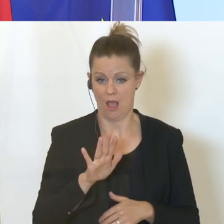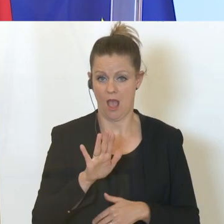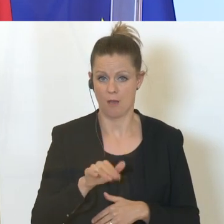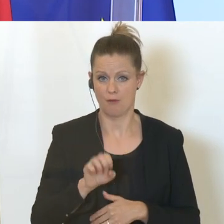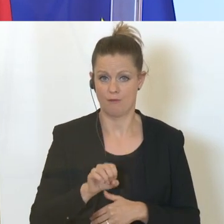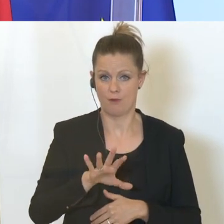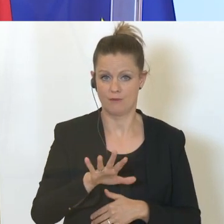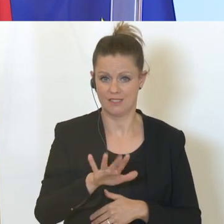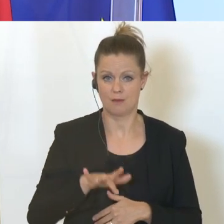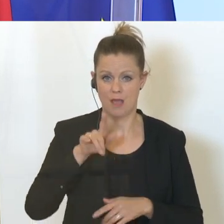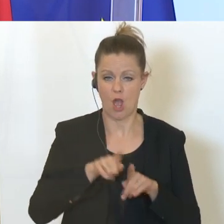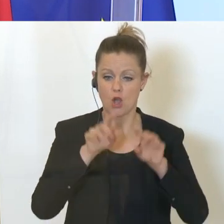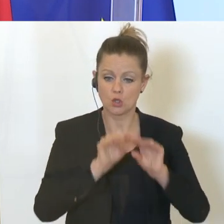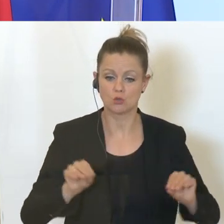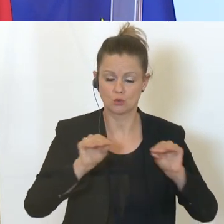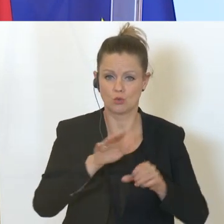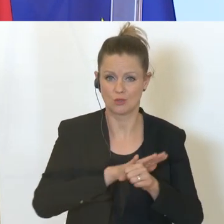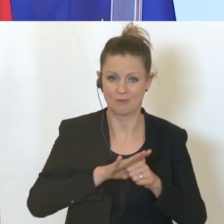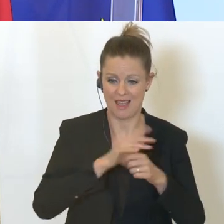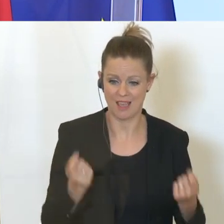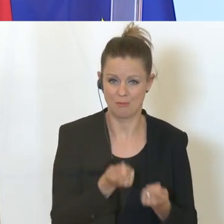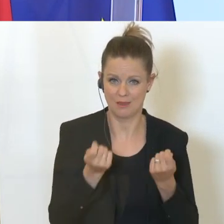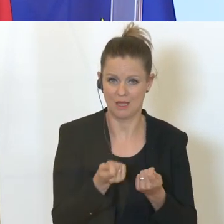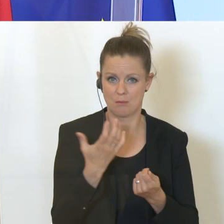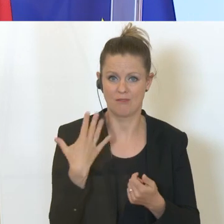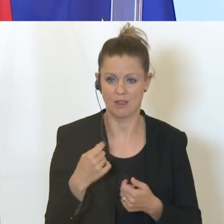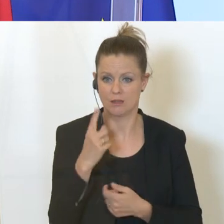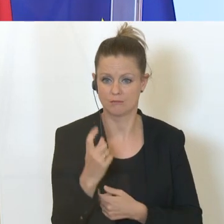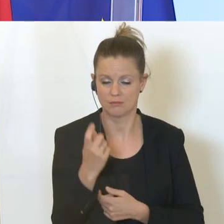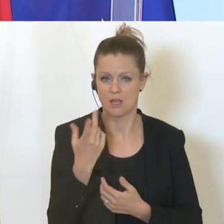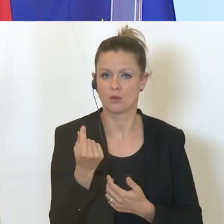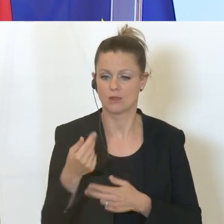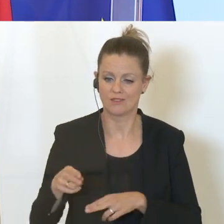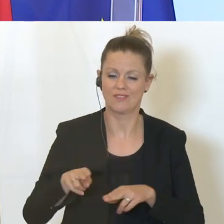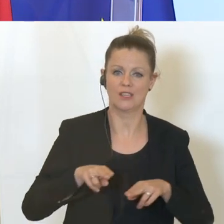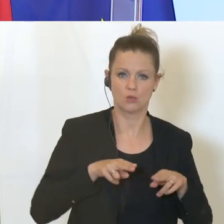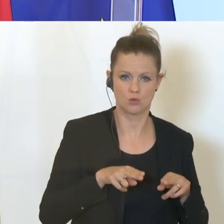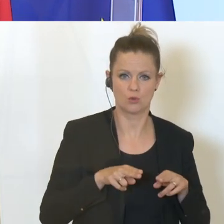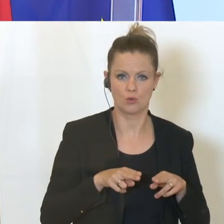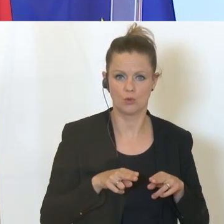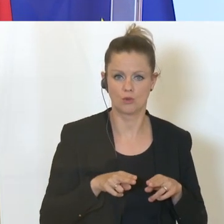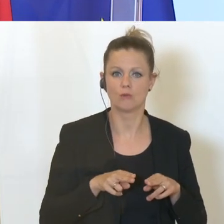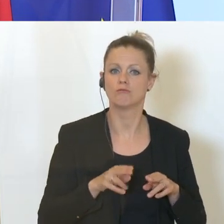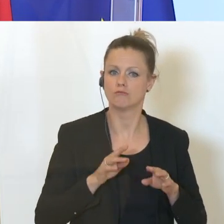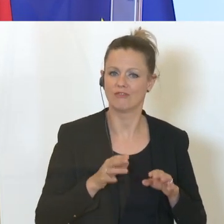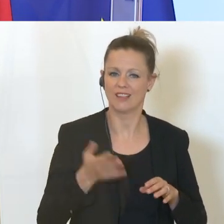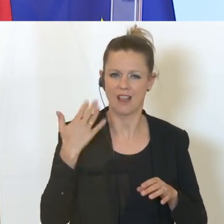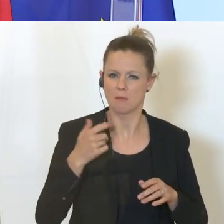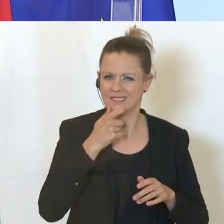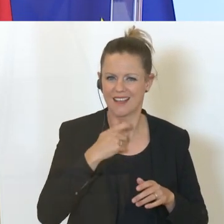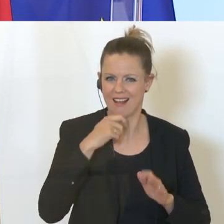Mai mit dem Schulungsbetrieb wieder. Und auch hier gilt es da wieder zurückzukehren zu den alten gültigen Regelungen.